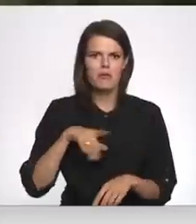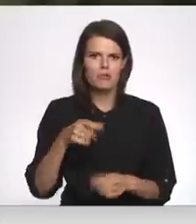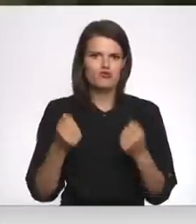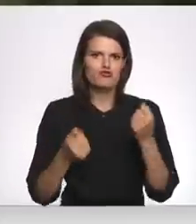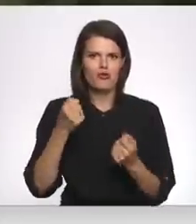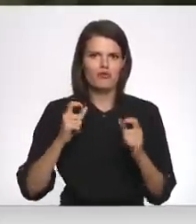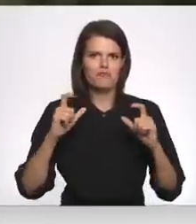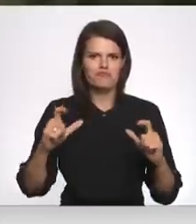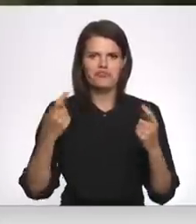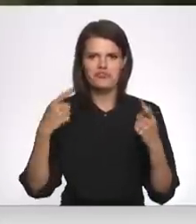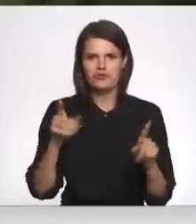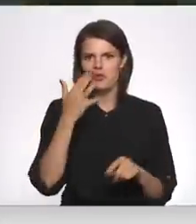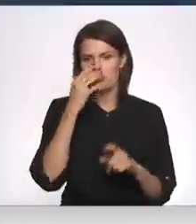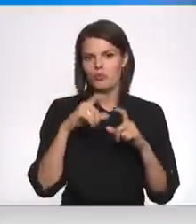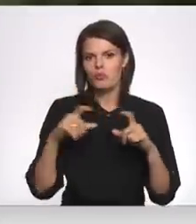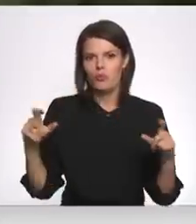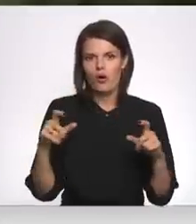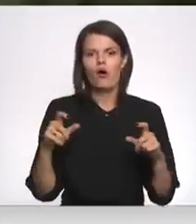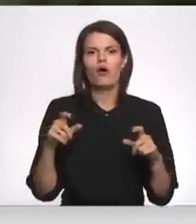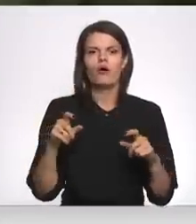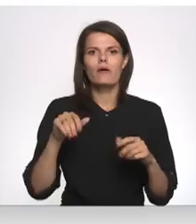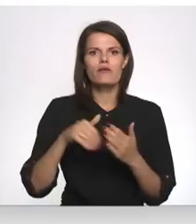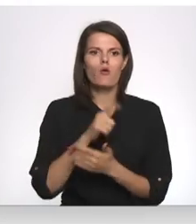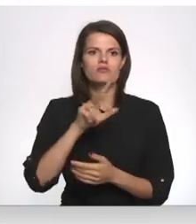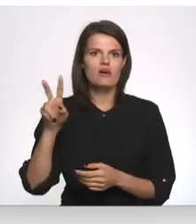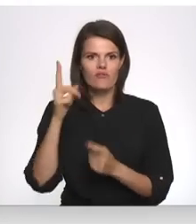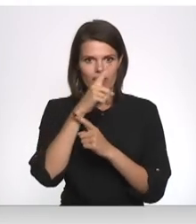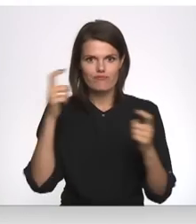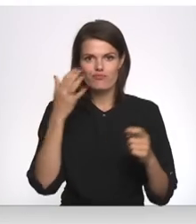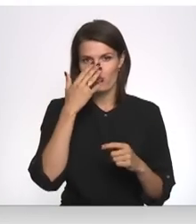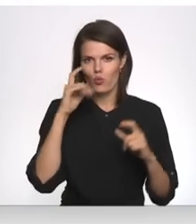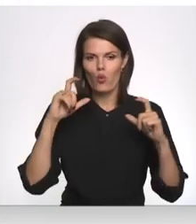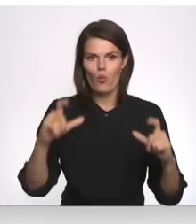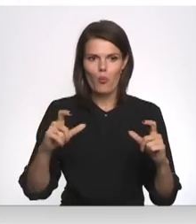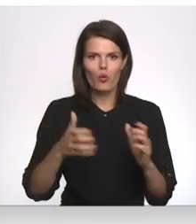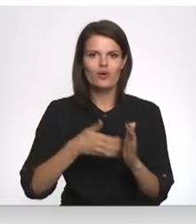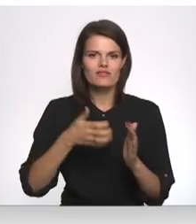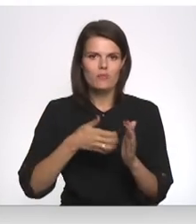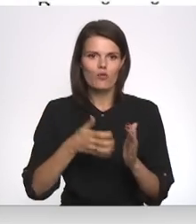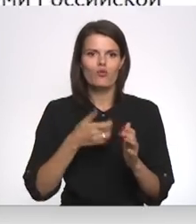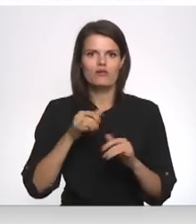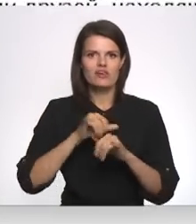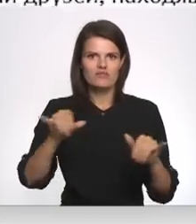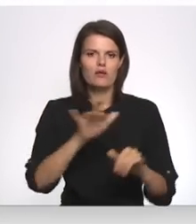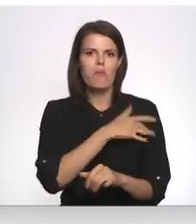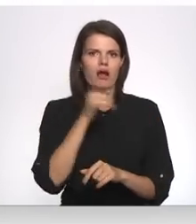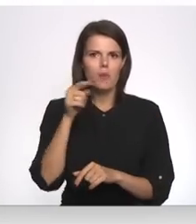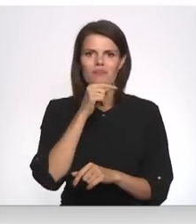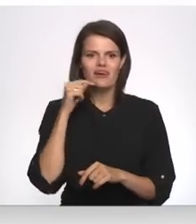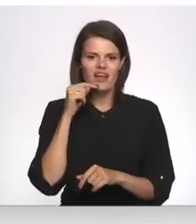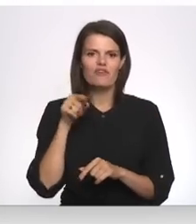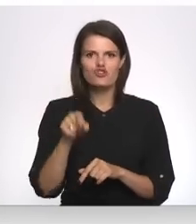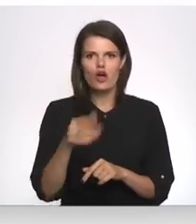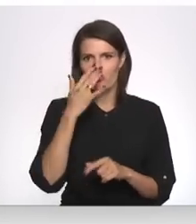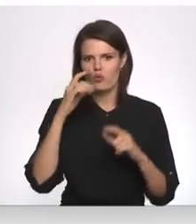saviem spēkratiem uzlikus šādi zīmes. Portāls jauncelvē ziņo, ka numuru dublikātu izmantošana ir izplatīts pakalpojums Krievijā, kur